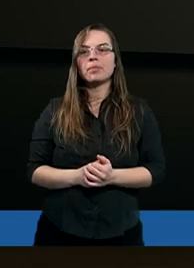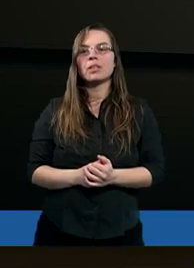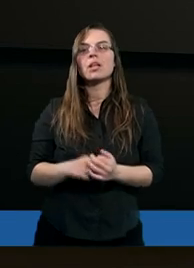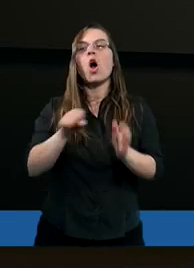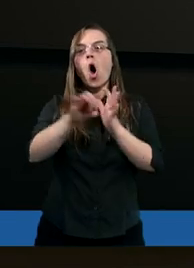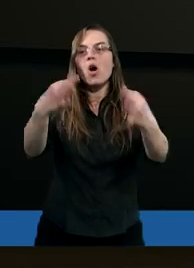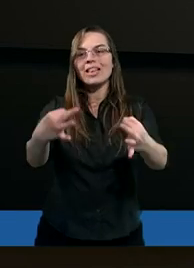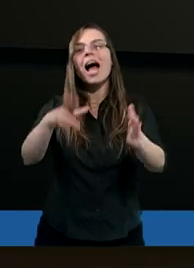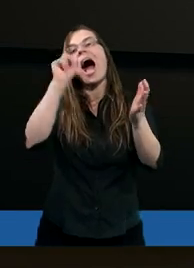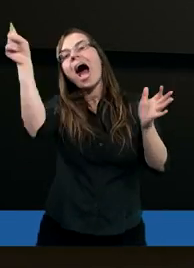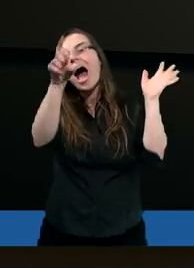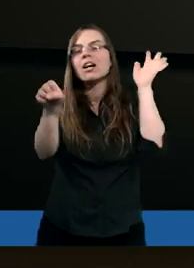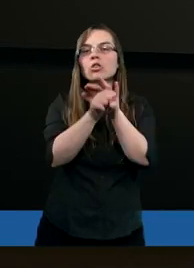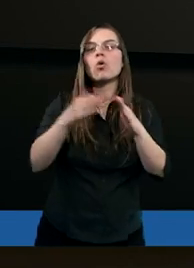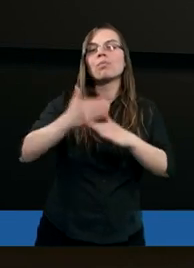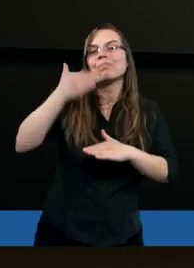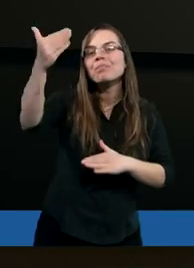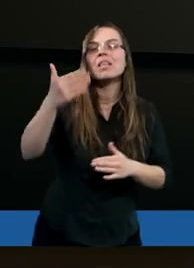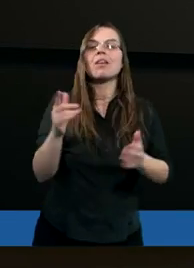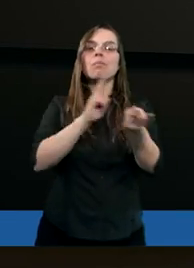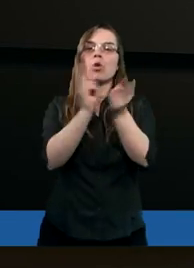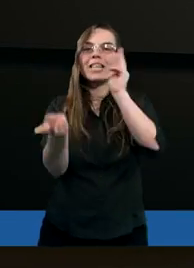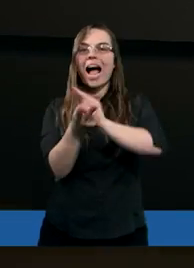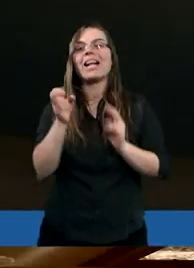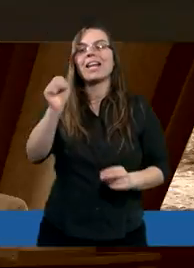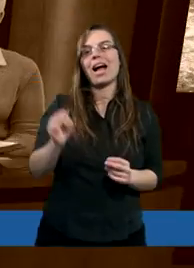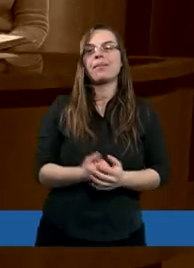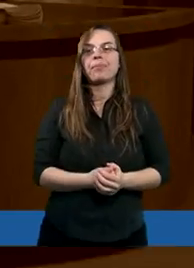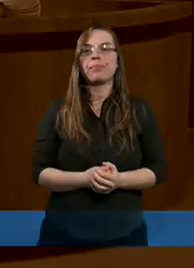od teraz aż do następnego spotkania.